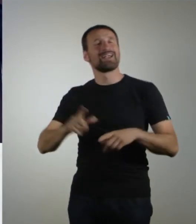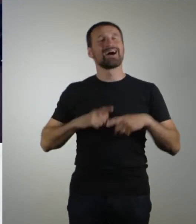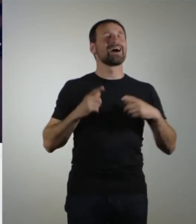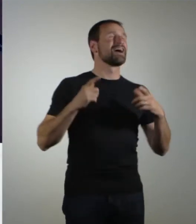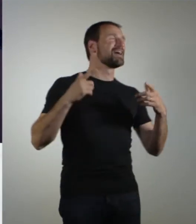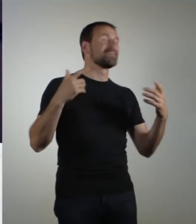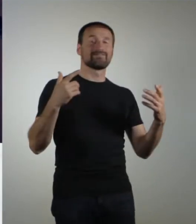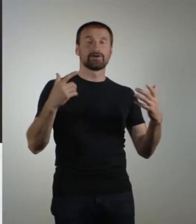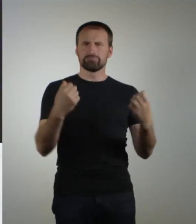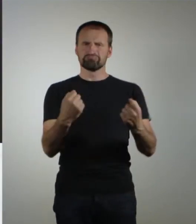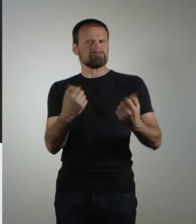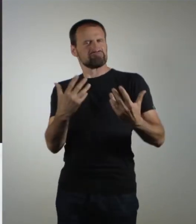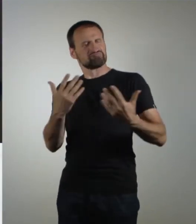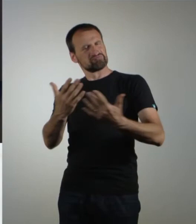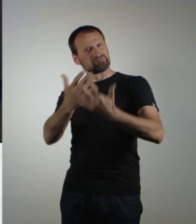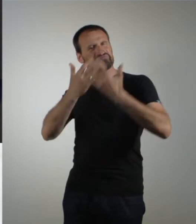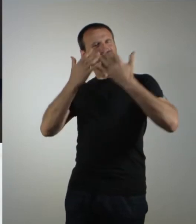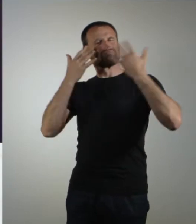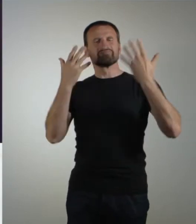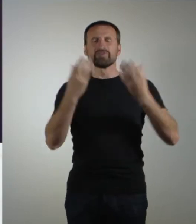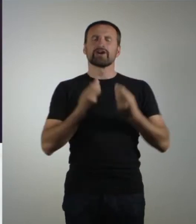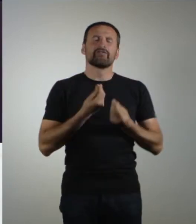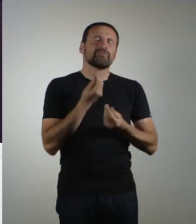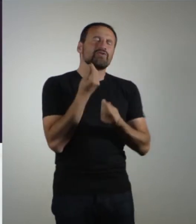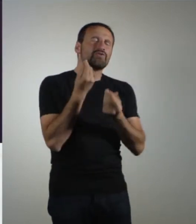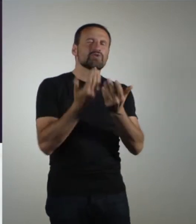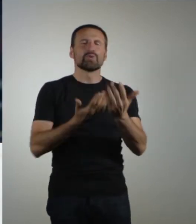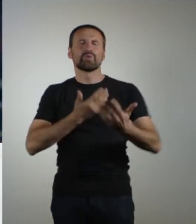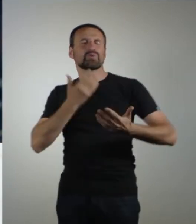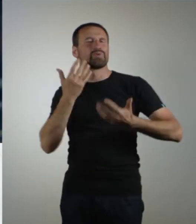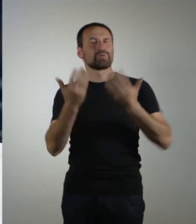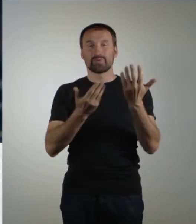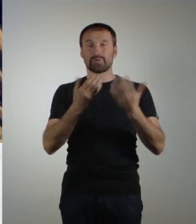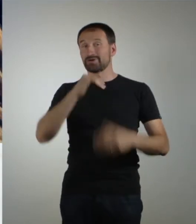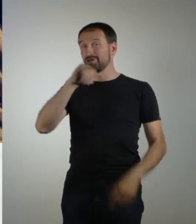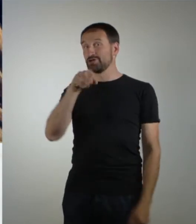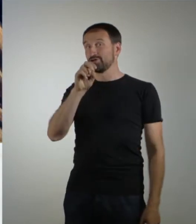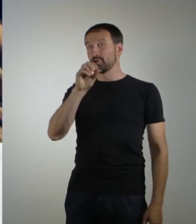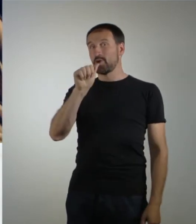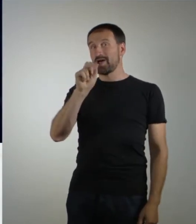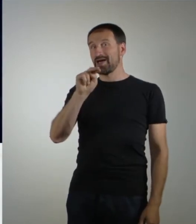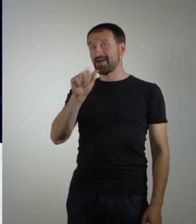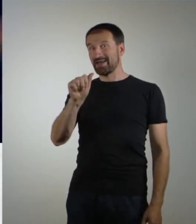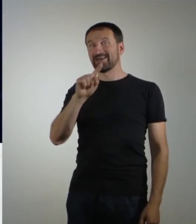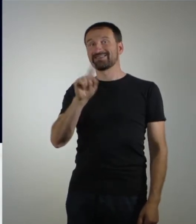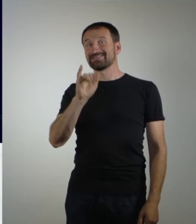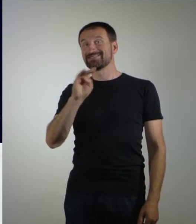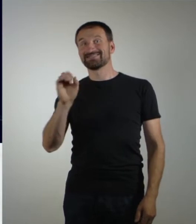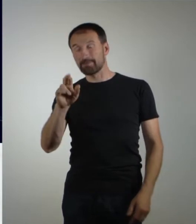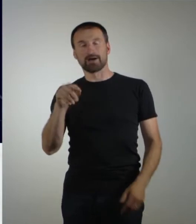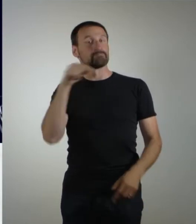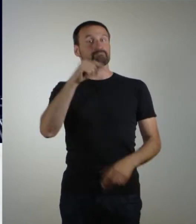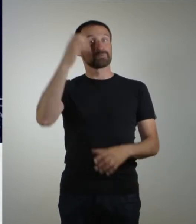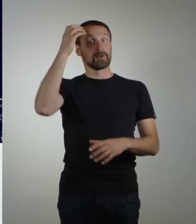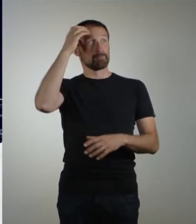Taktvoll, kraftvoll, gefühlvoll, Sängerin Joanna Zimmer. In München treffen wir sie Backstage im Schauburg-Theater.